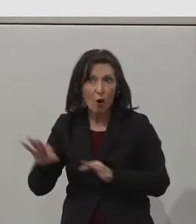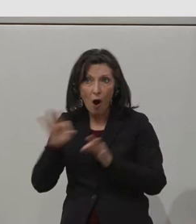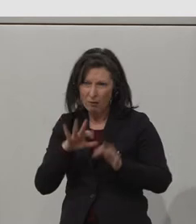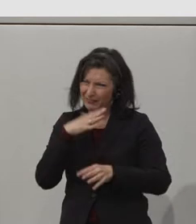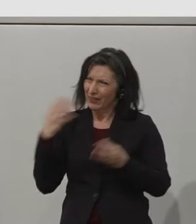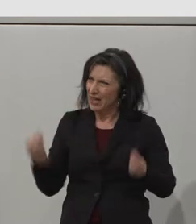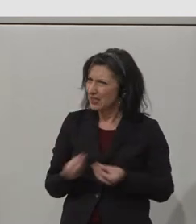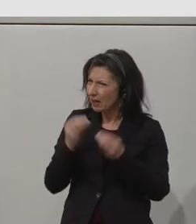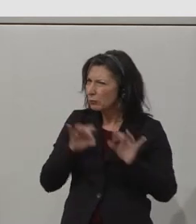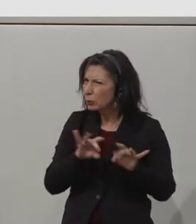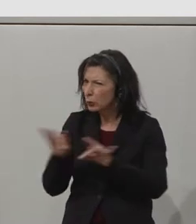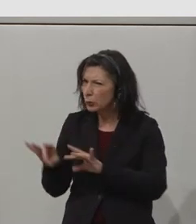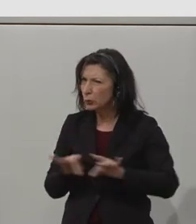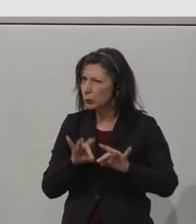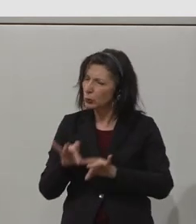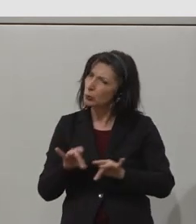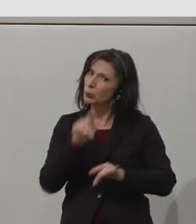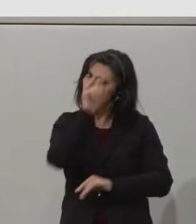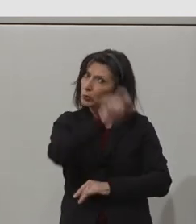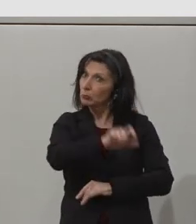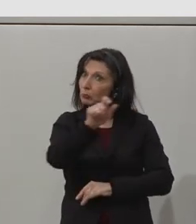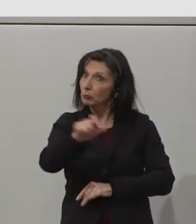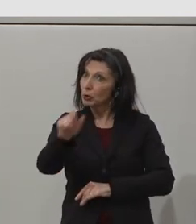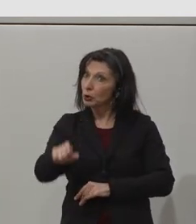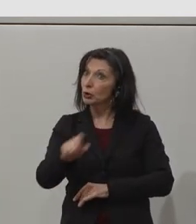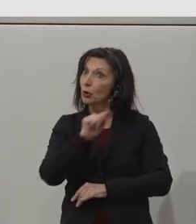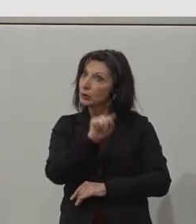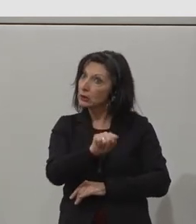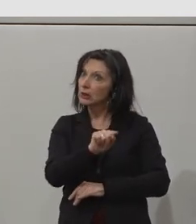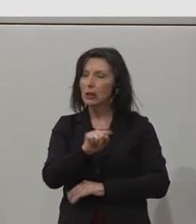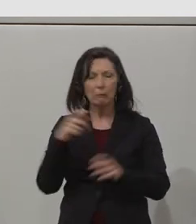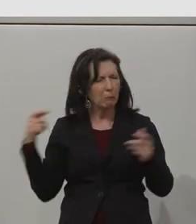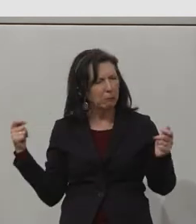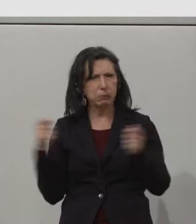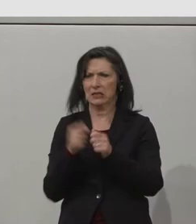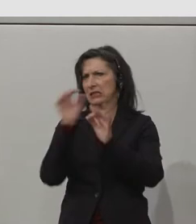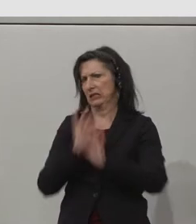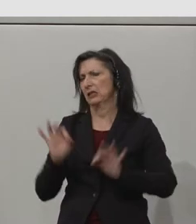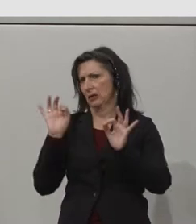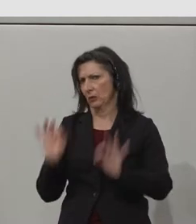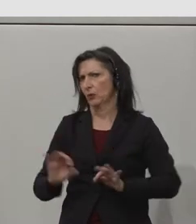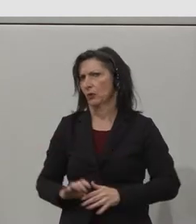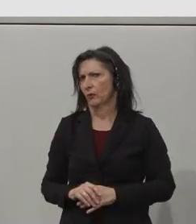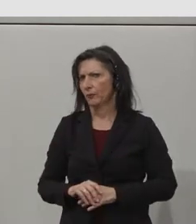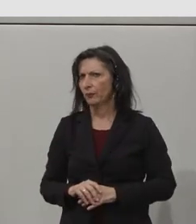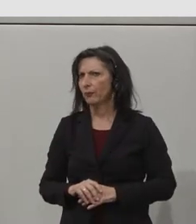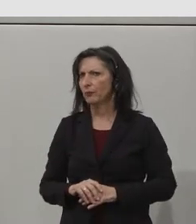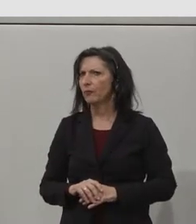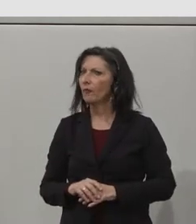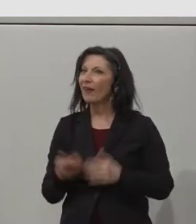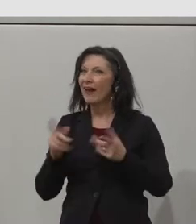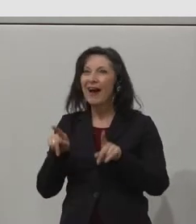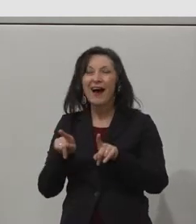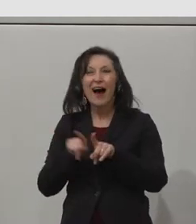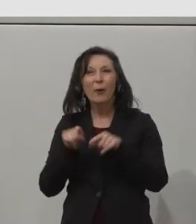and supporting a team for that. We have a number of graduates who are very skilled at computers